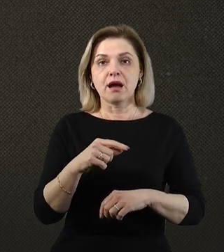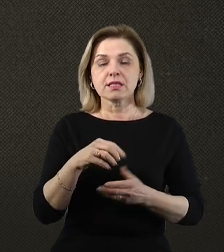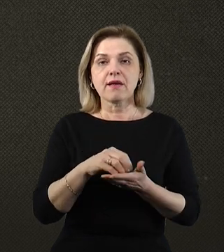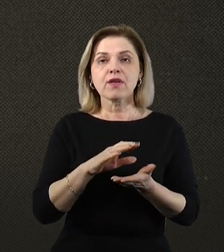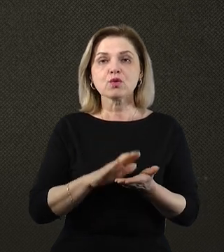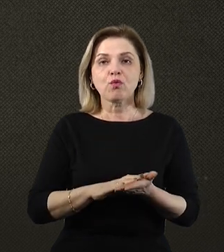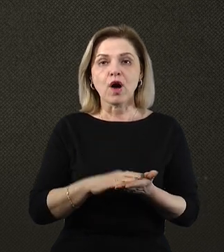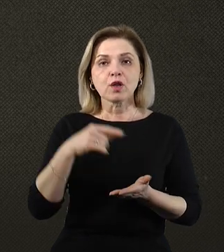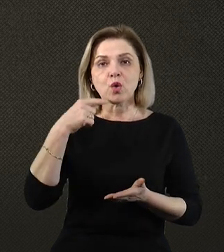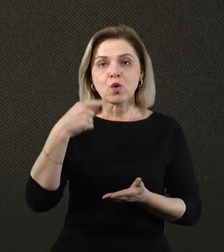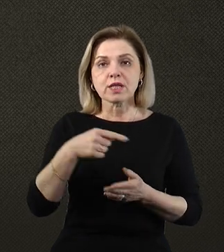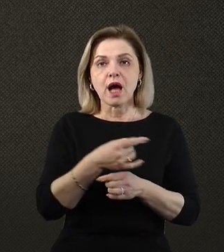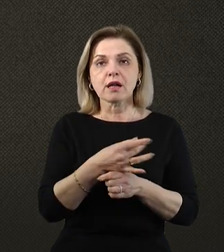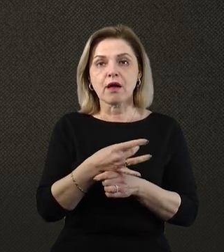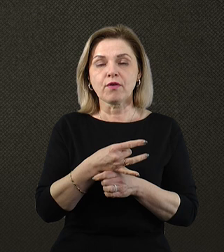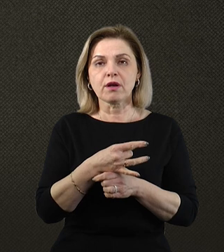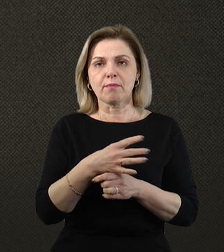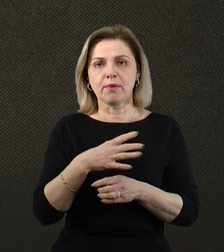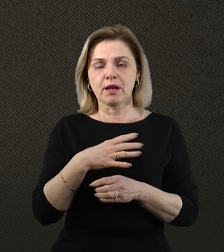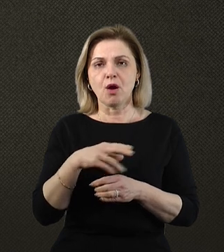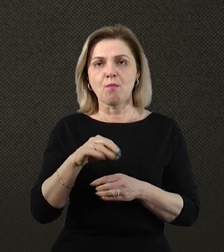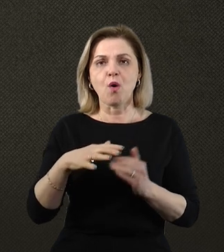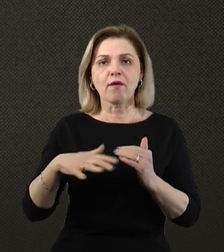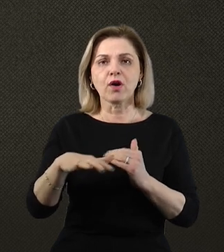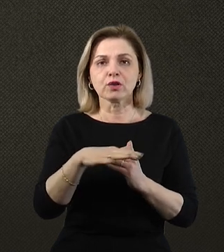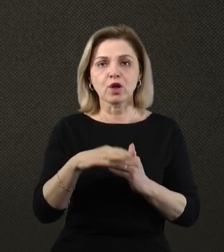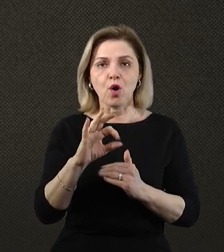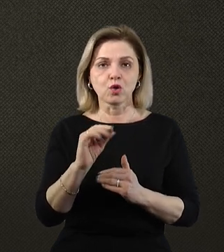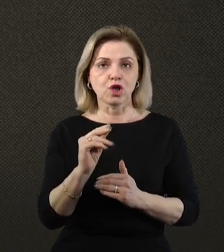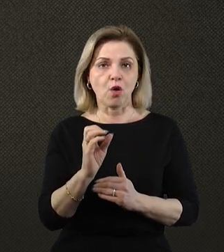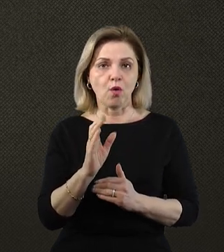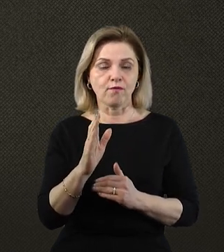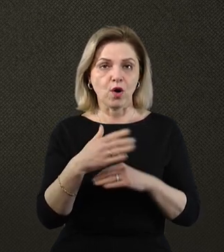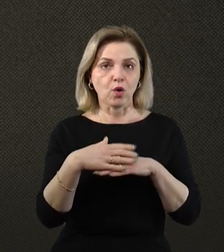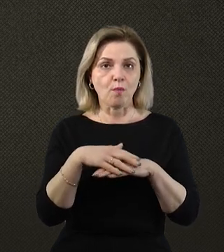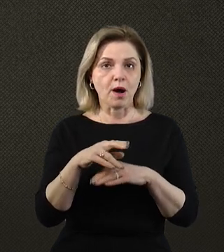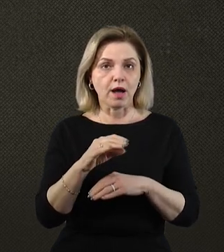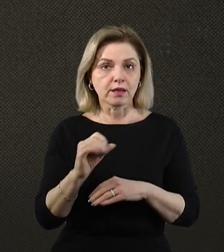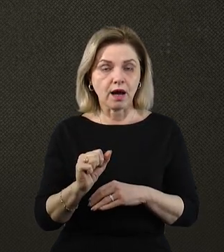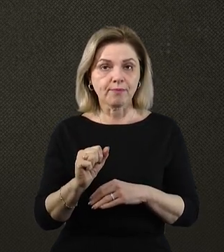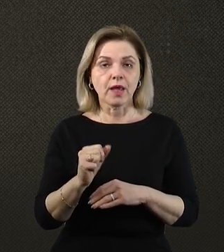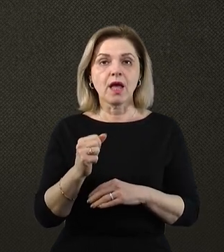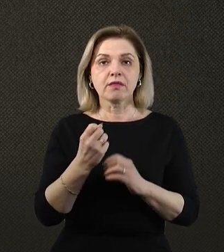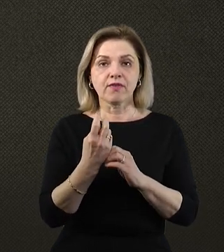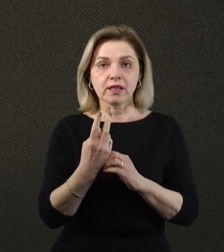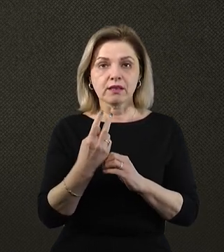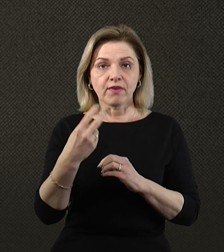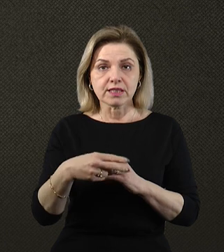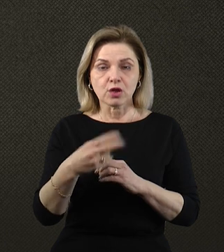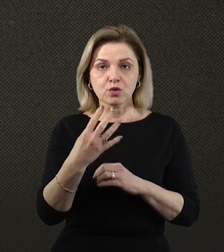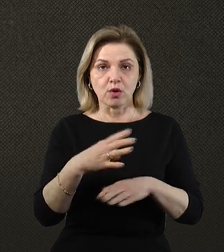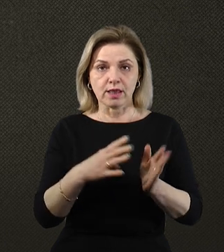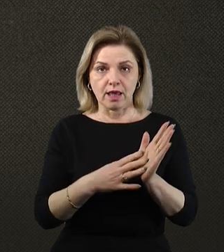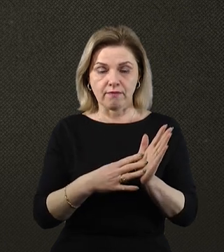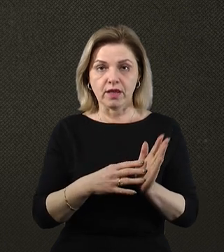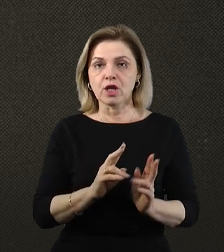зафіксували російські артилерійські обстріли по акваторії Очаківської громади, о 20.49 по місту